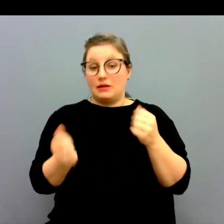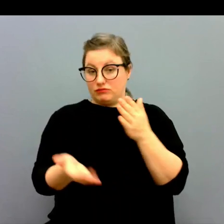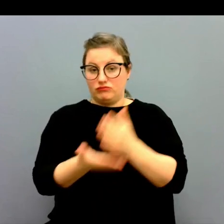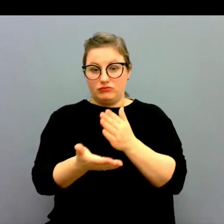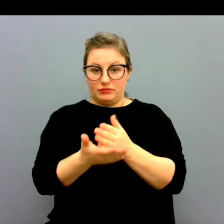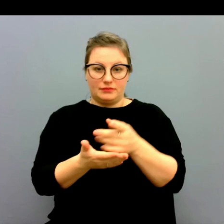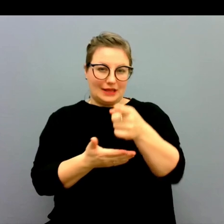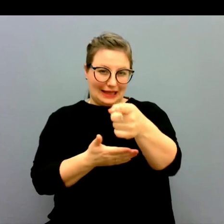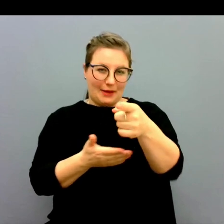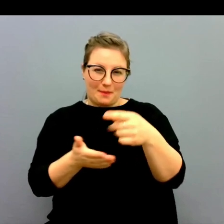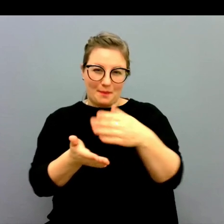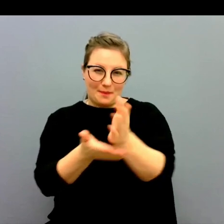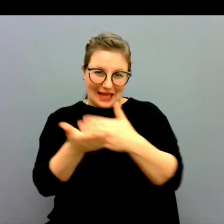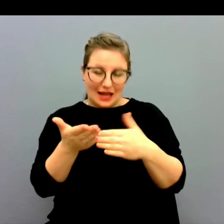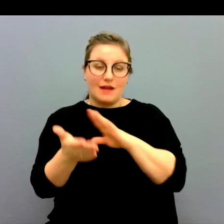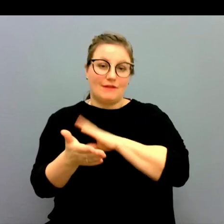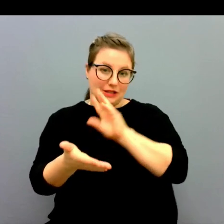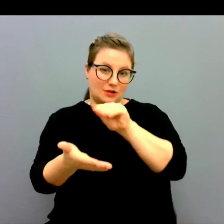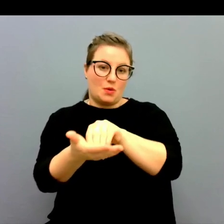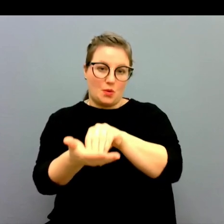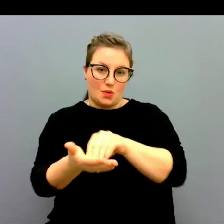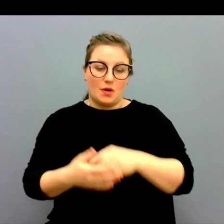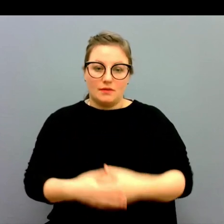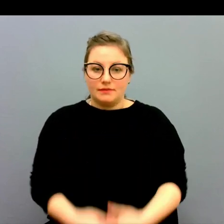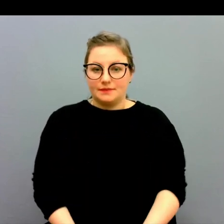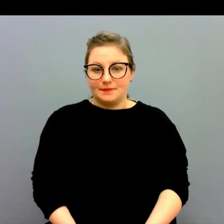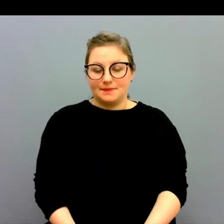Men absolut att de här delarna finns med.